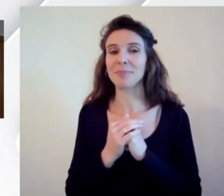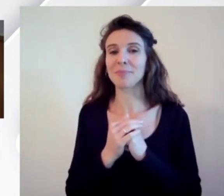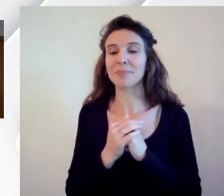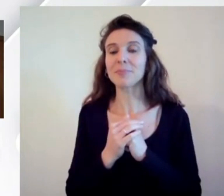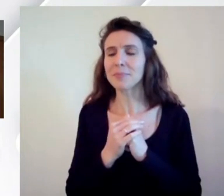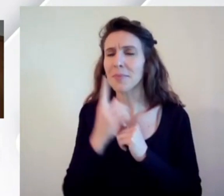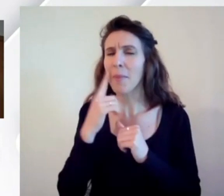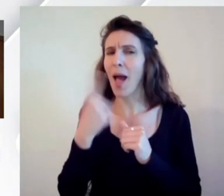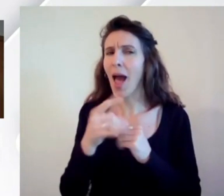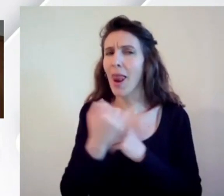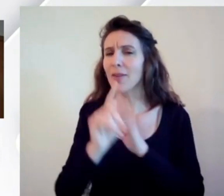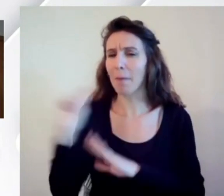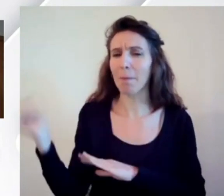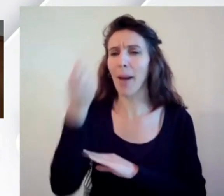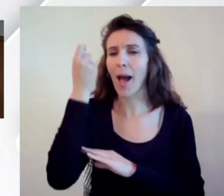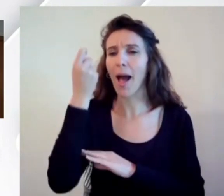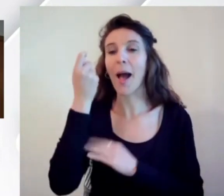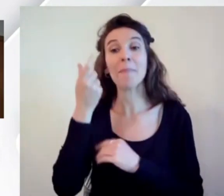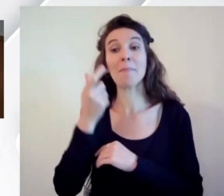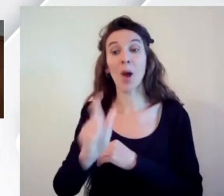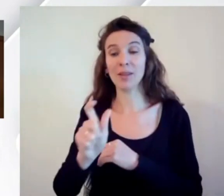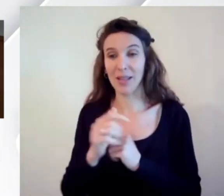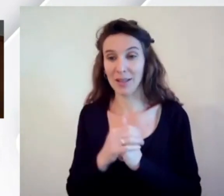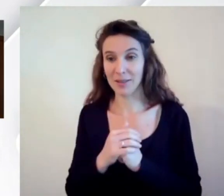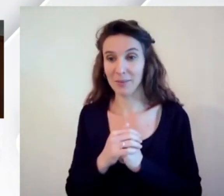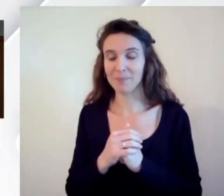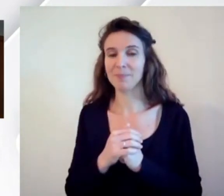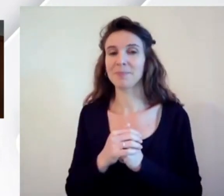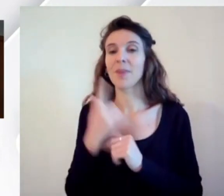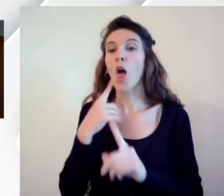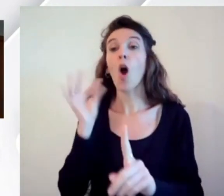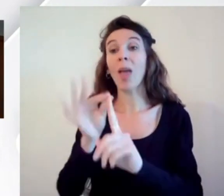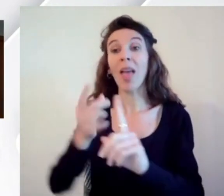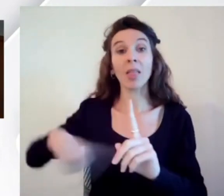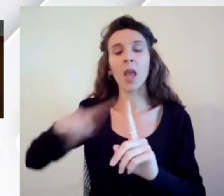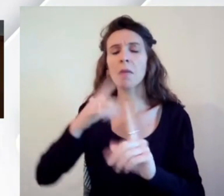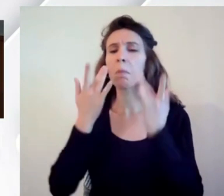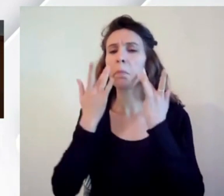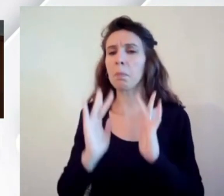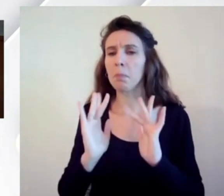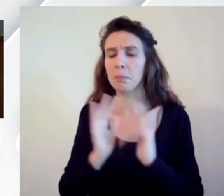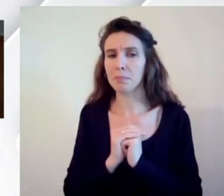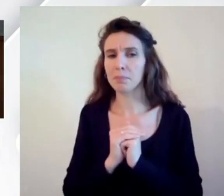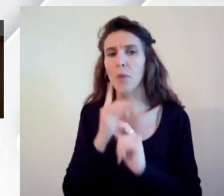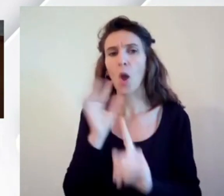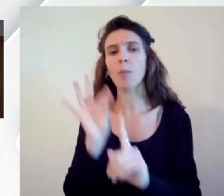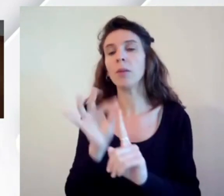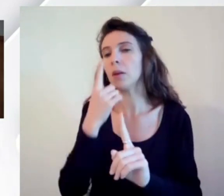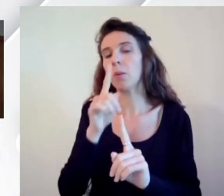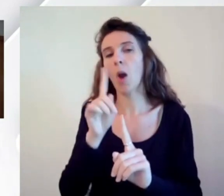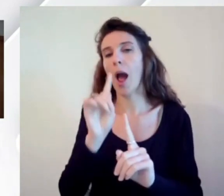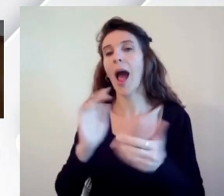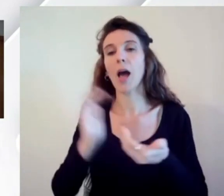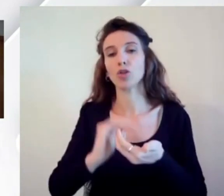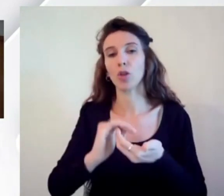'intento perché noi avevamo un obiettivo molto semplice prima di tutto quello associativo è quello di